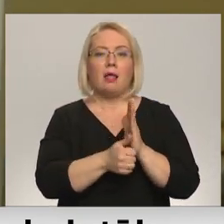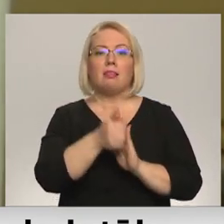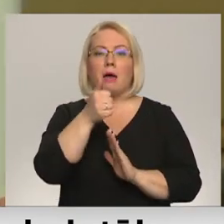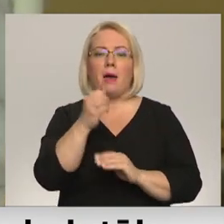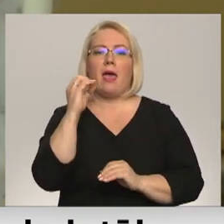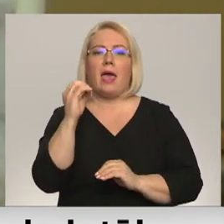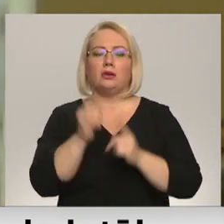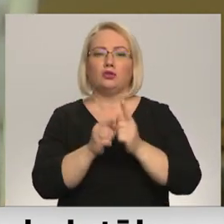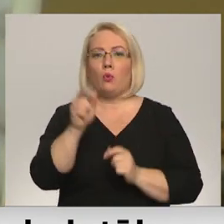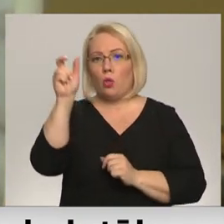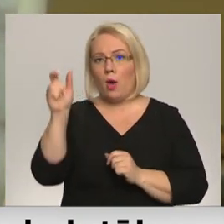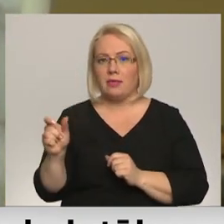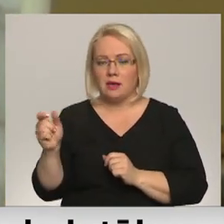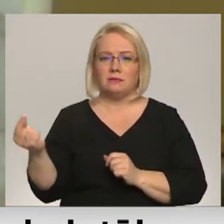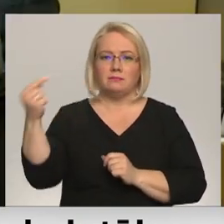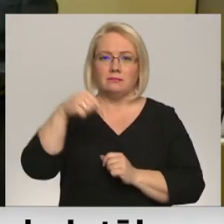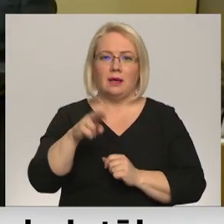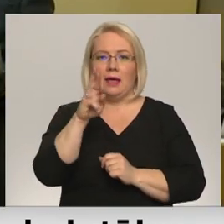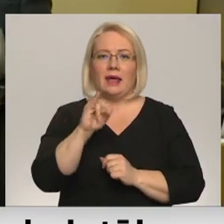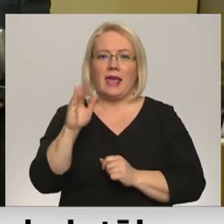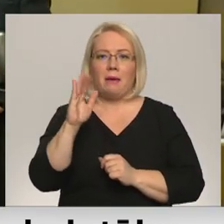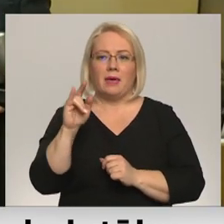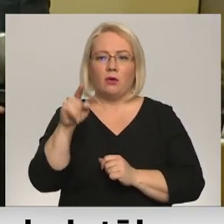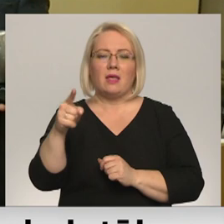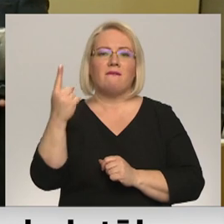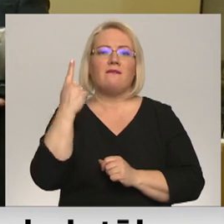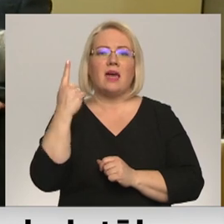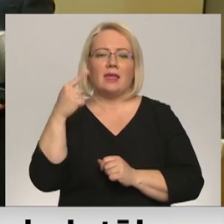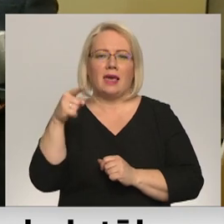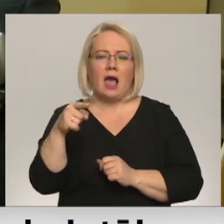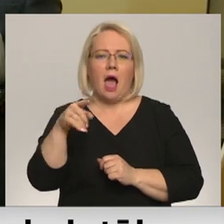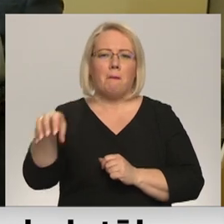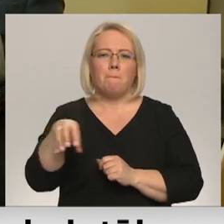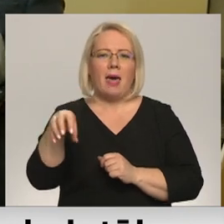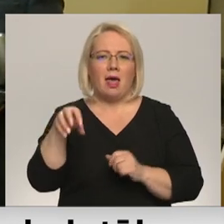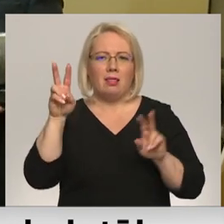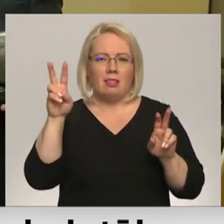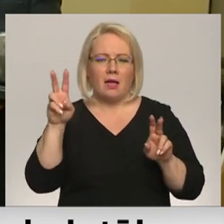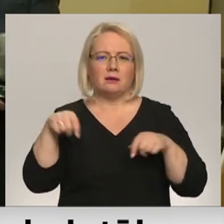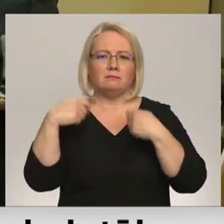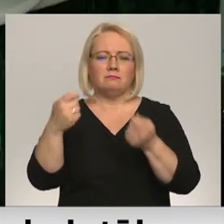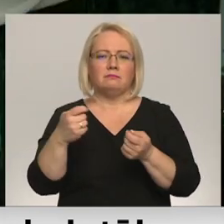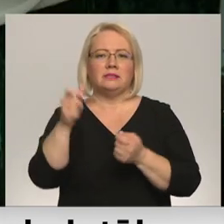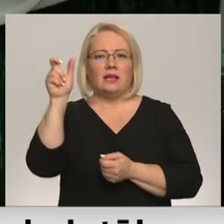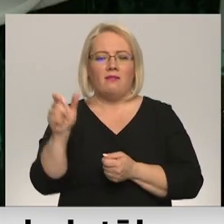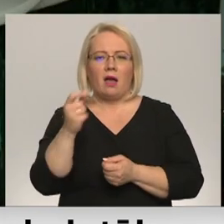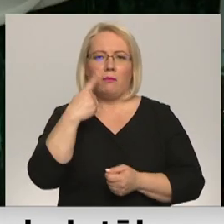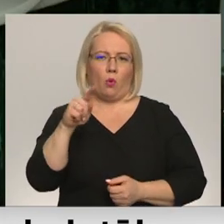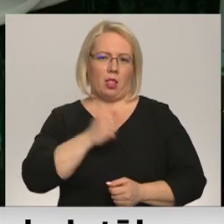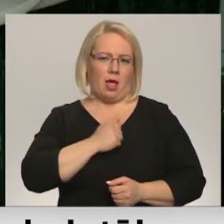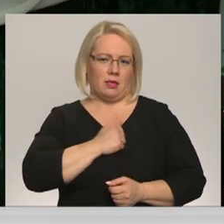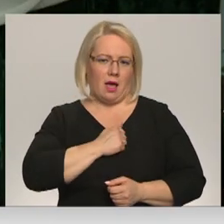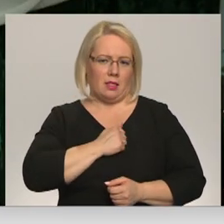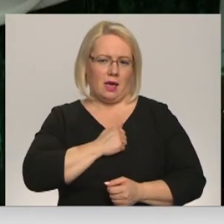e-skolotājs atseļos uz riebiņiem. Tā ir vienīgā Platīna Pele, kas piešķirta pretendentam no Latgales. Tagad es nu